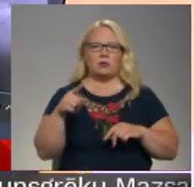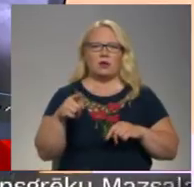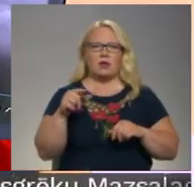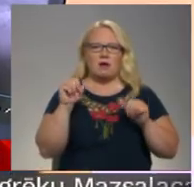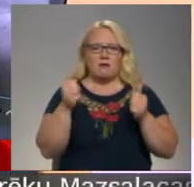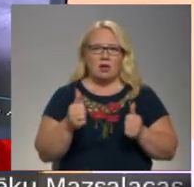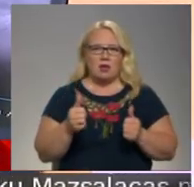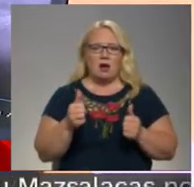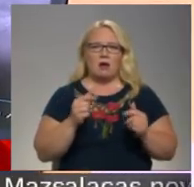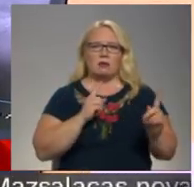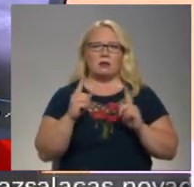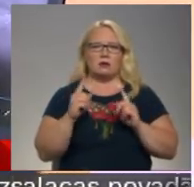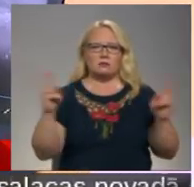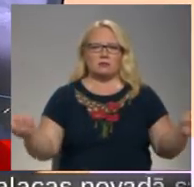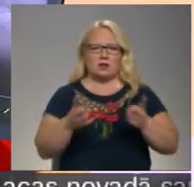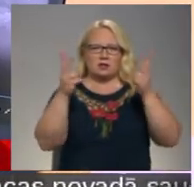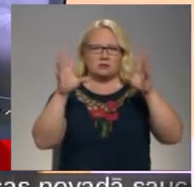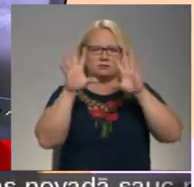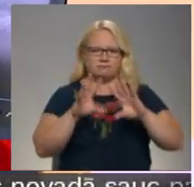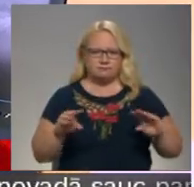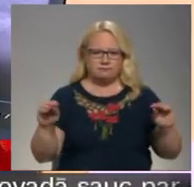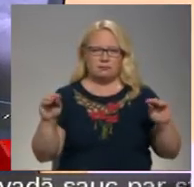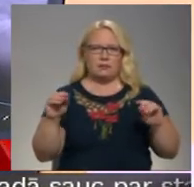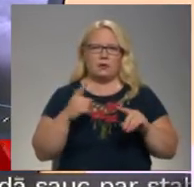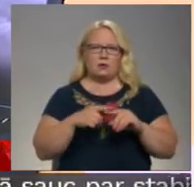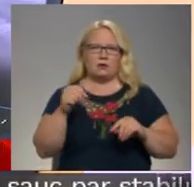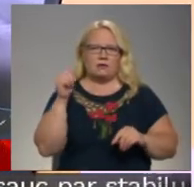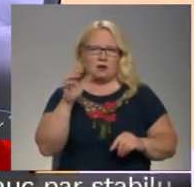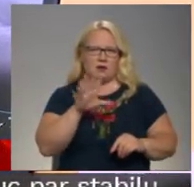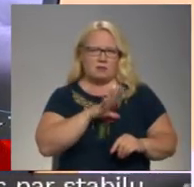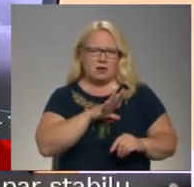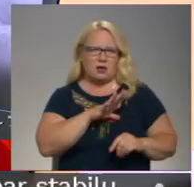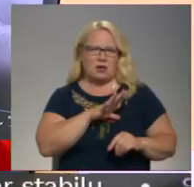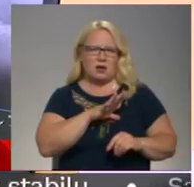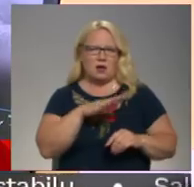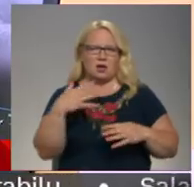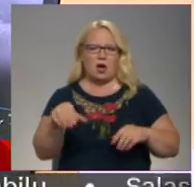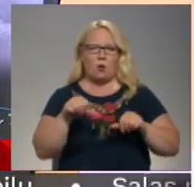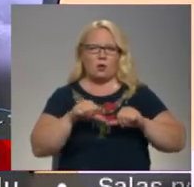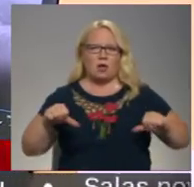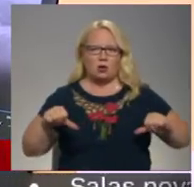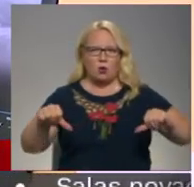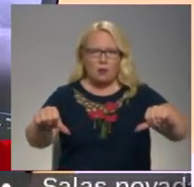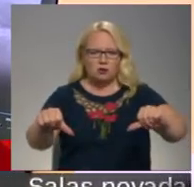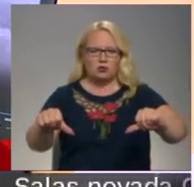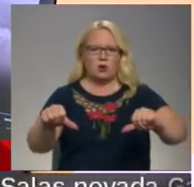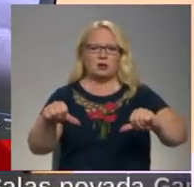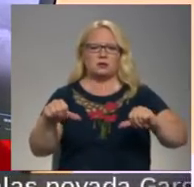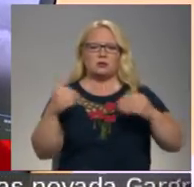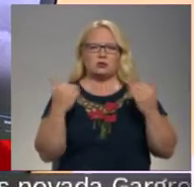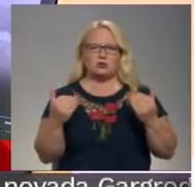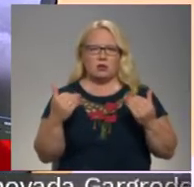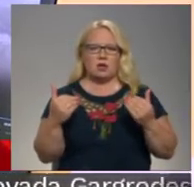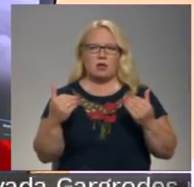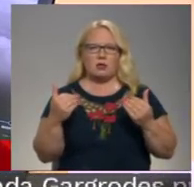arī atlātu liesmu. Tas piramets, kas vakar bija ierobežots, praktiski viņš arī šorī